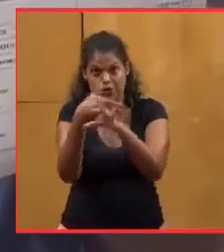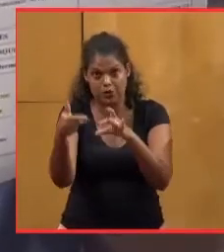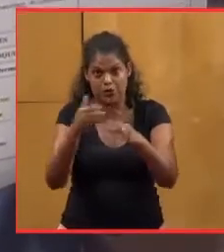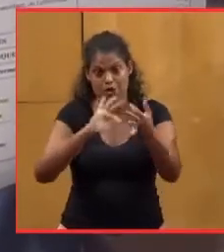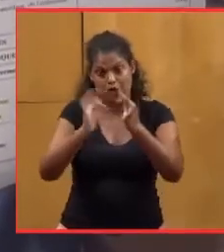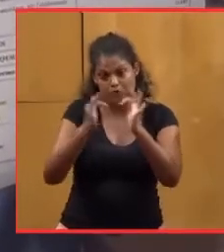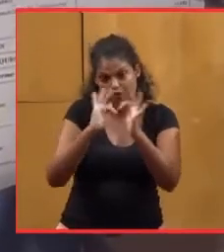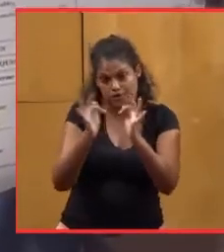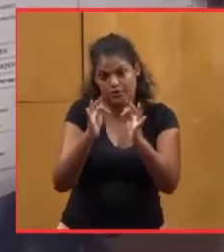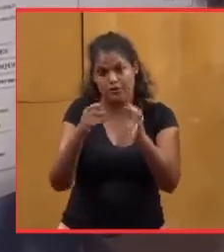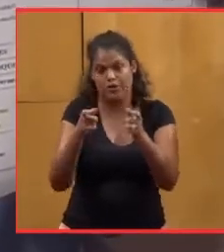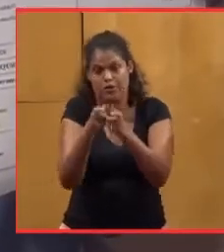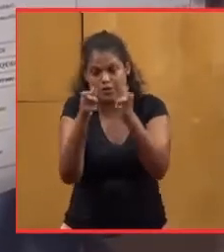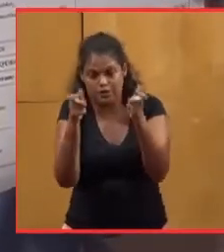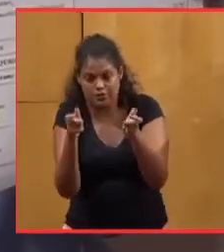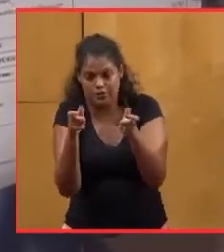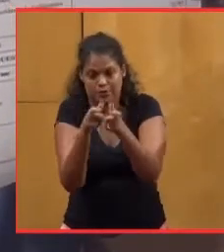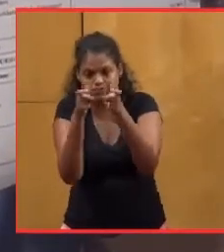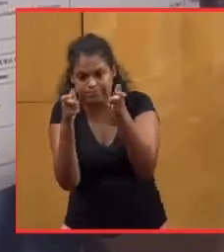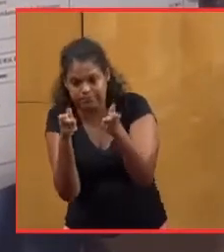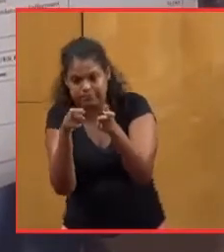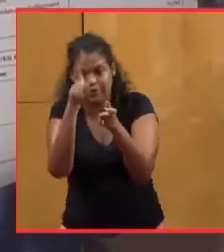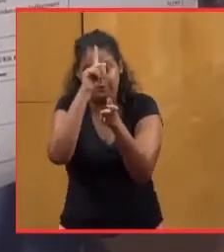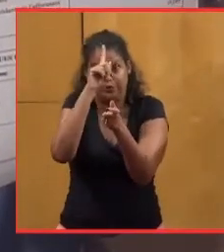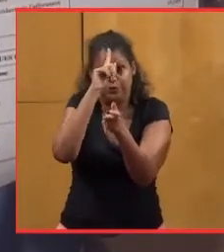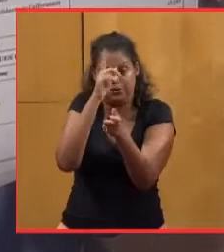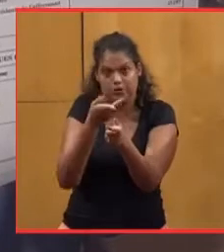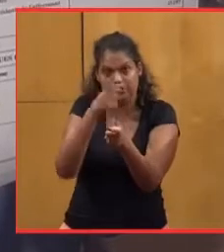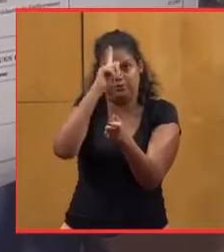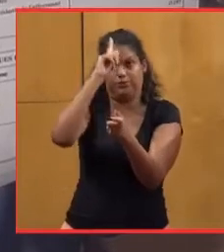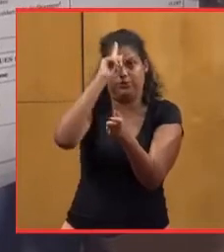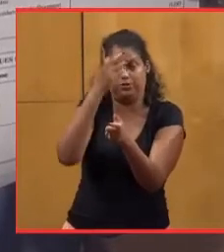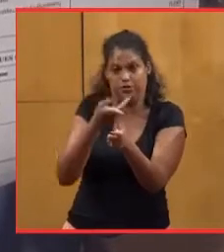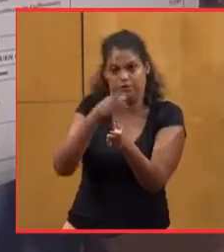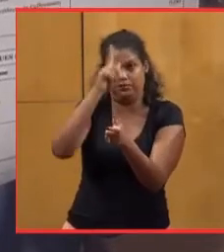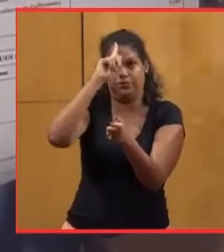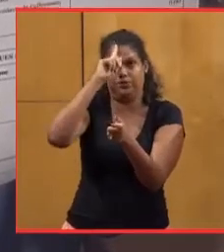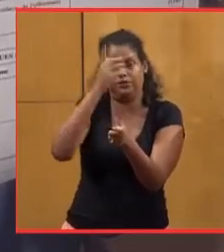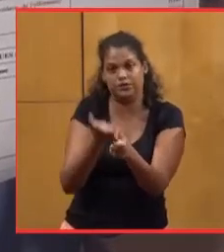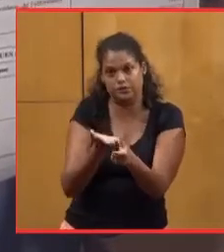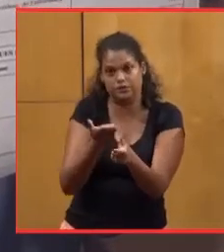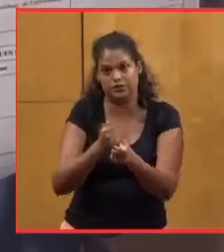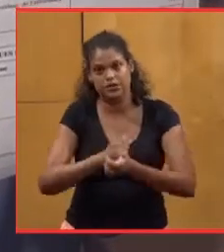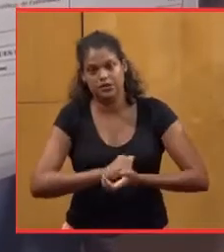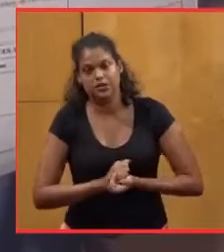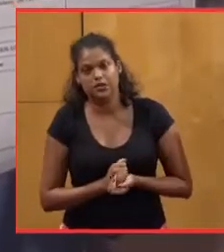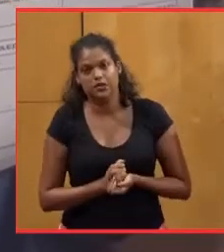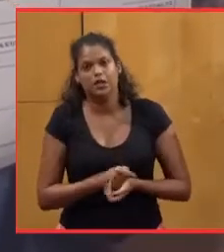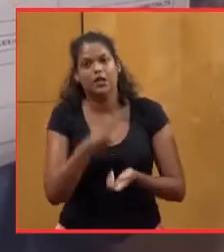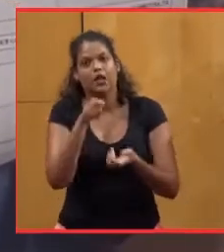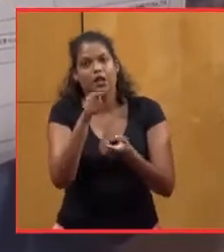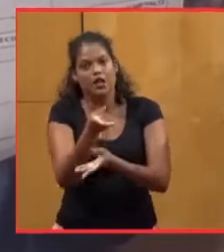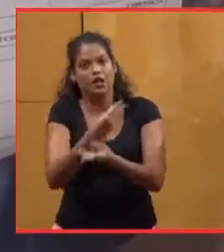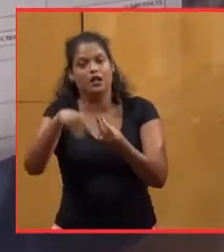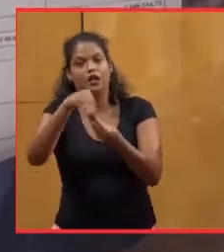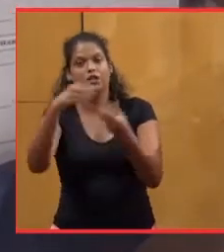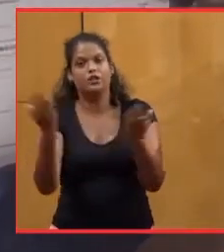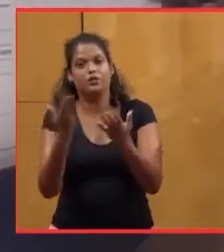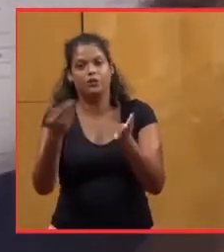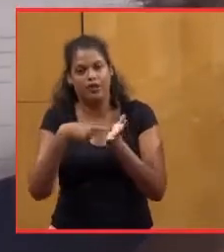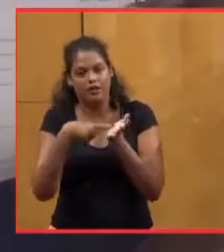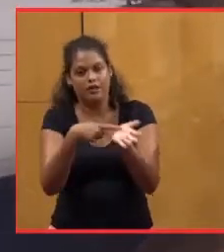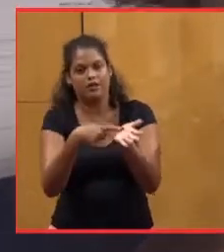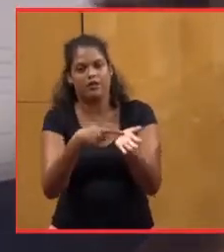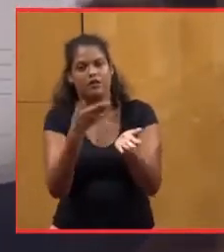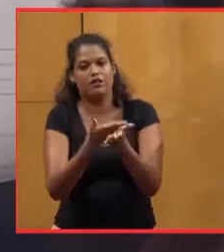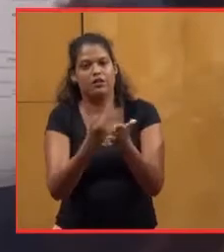et très petites entreprises. Pourquoi ? Pourquoi ? Pourquoi ? À cela s'ajoutent les autres dettes à court